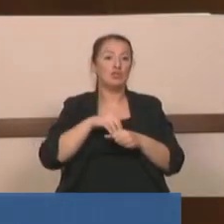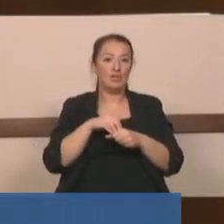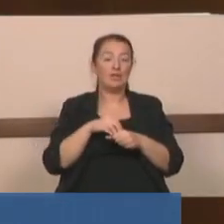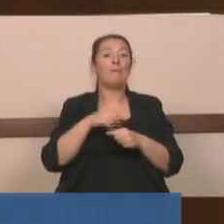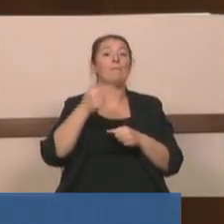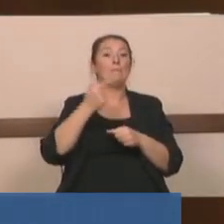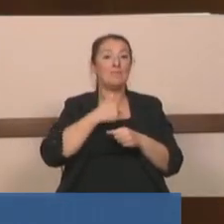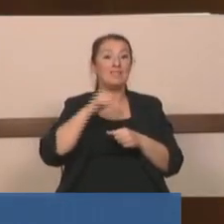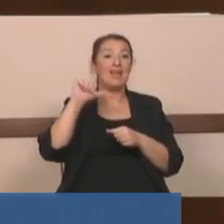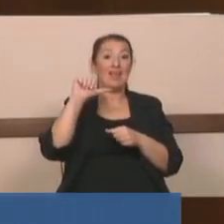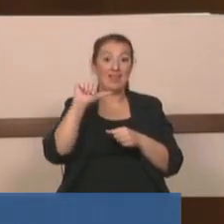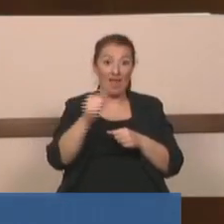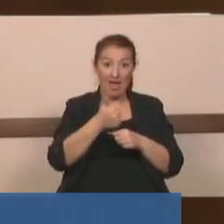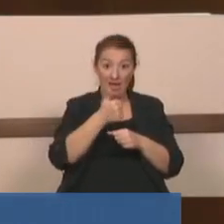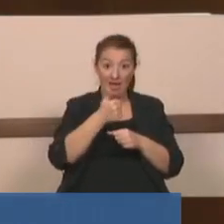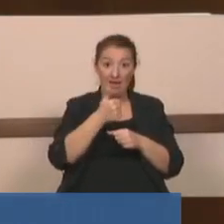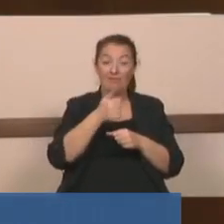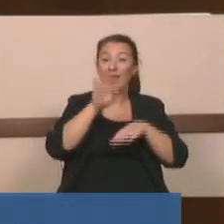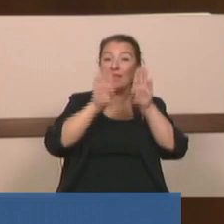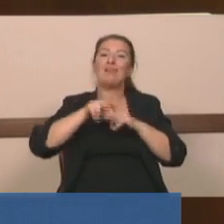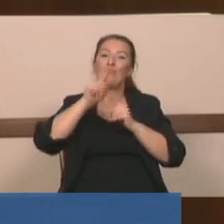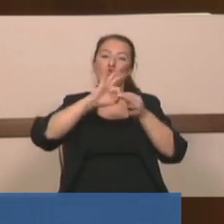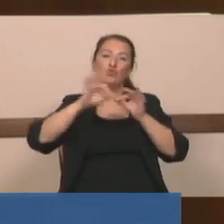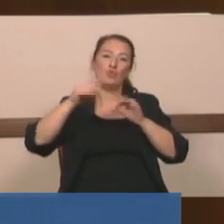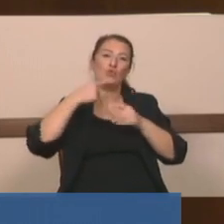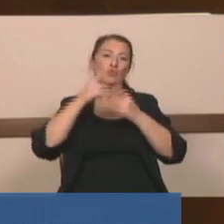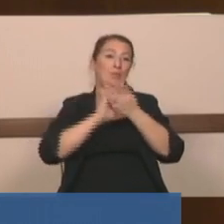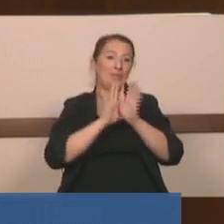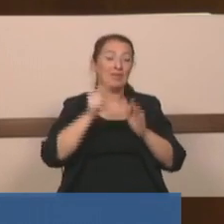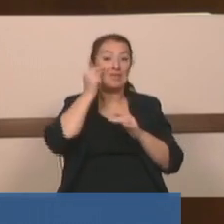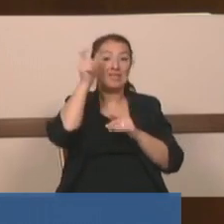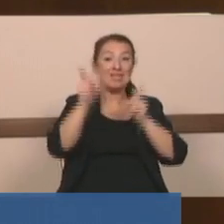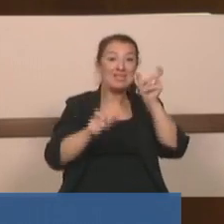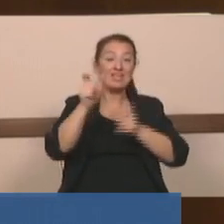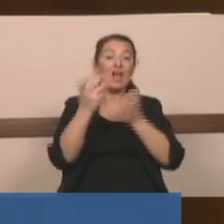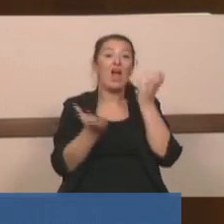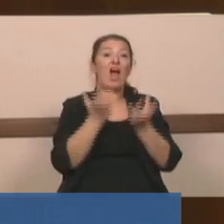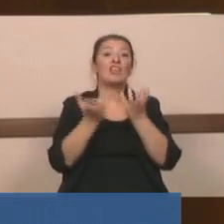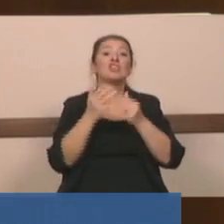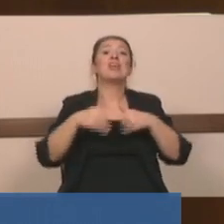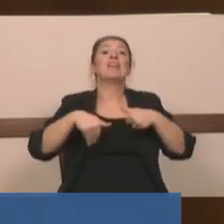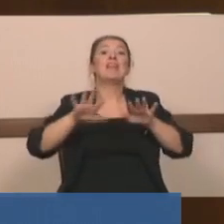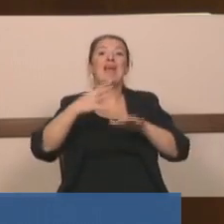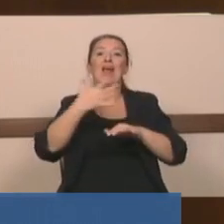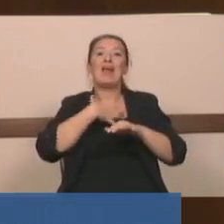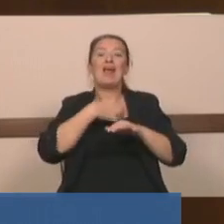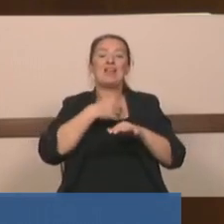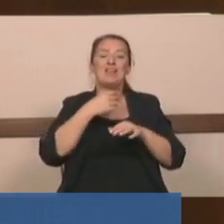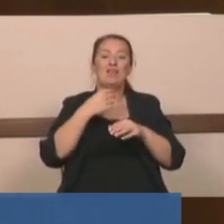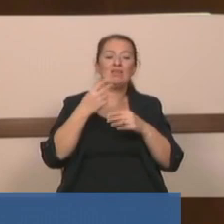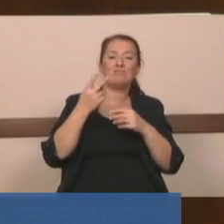Bizi değerlendirenler kendilerine baksınlar. İnsana ateş değil kendi kibri yakar.